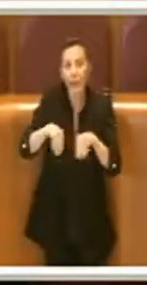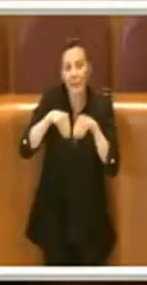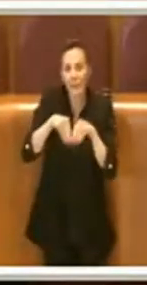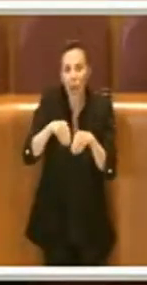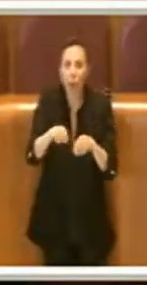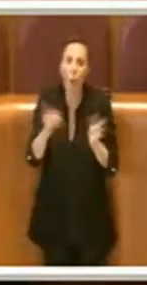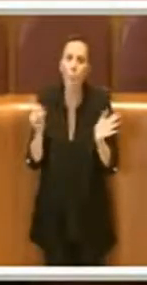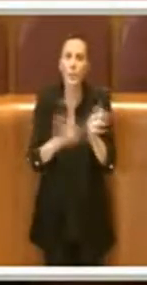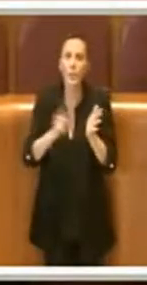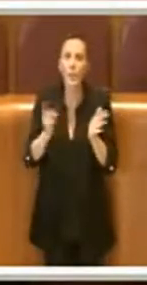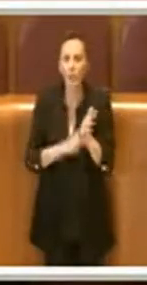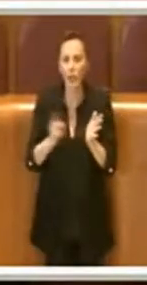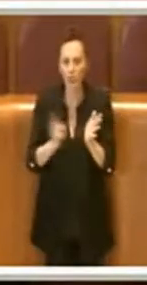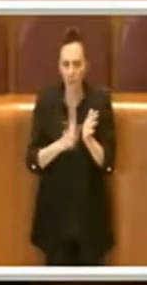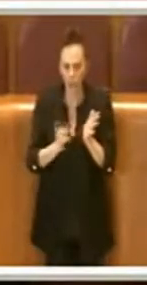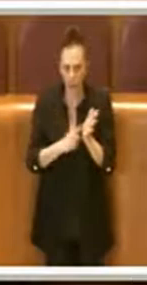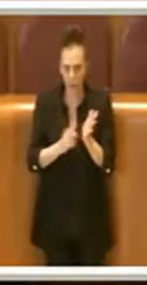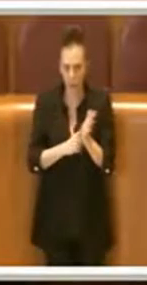eletti di poter partecipare.